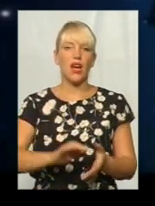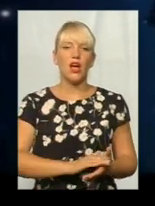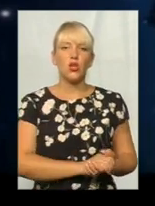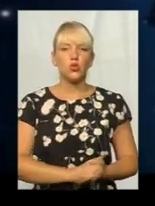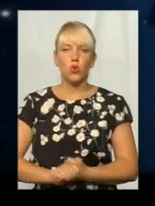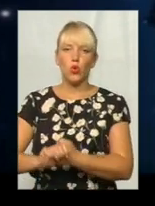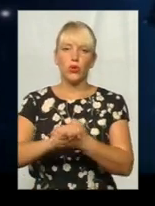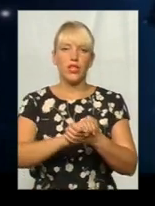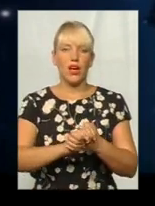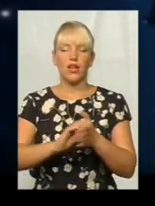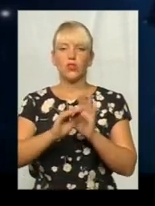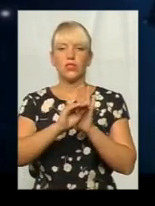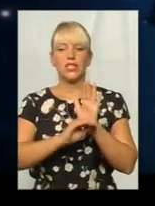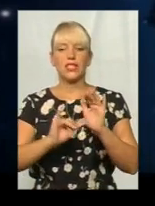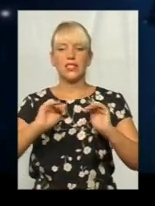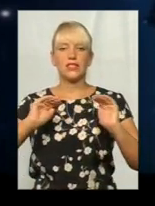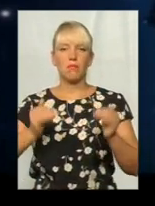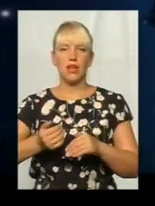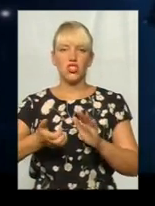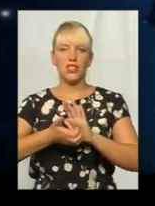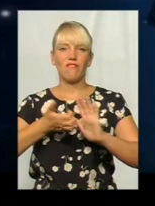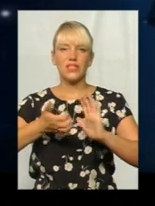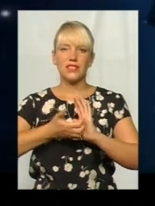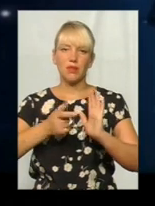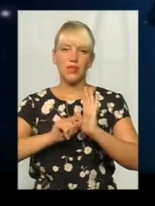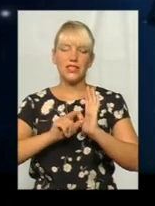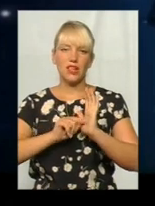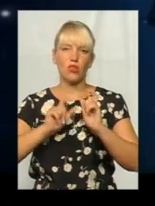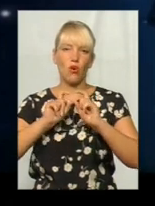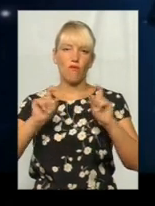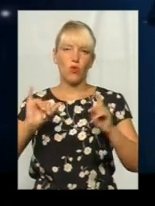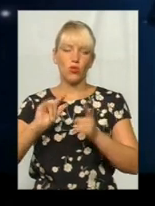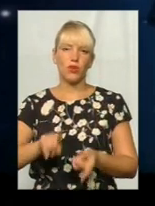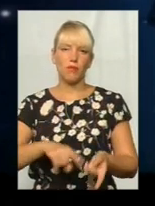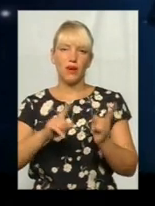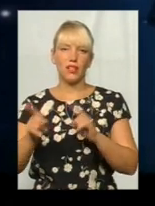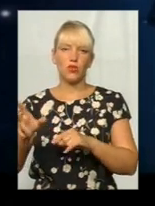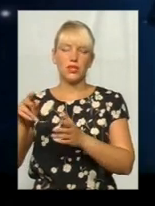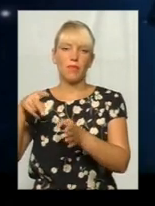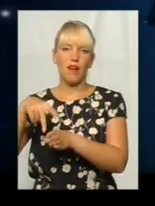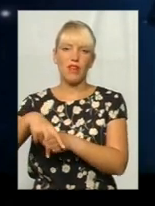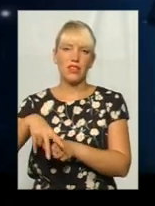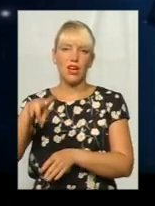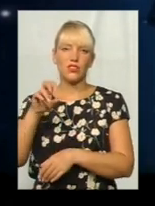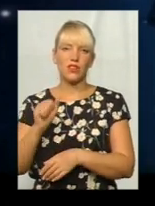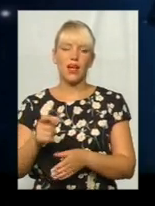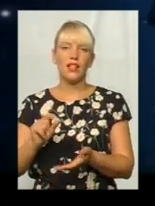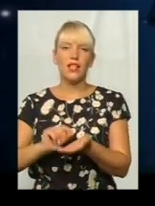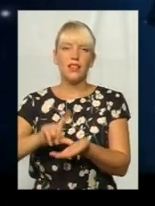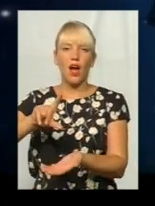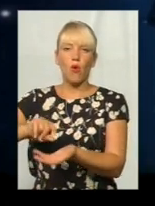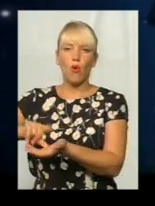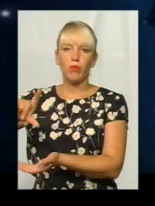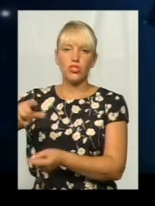зменшуємо дефіцит пенсійного фонду і переносимо навантаження на накопичувальні